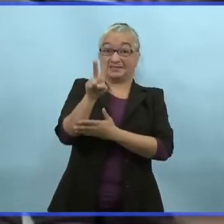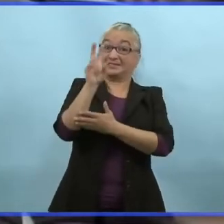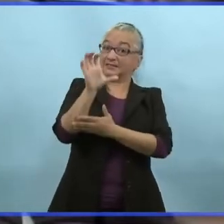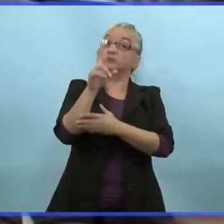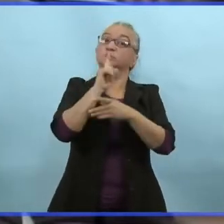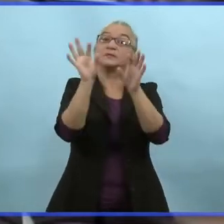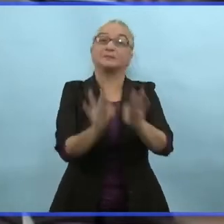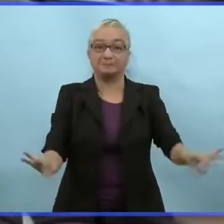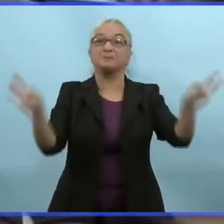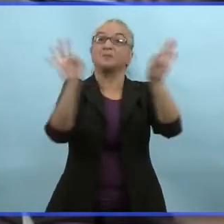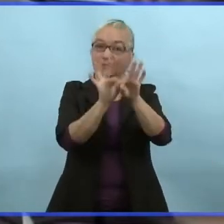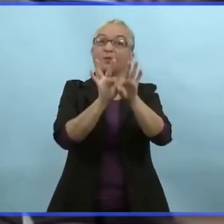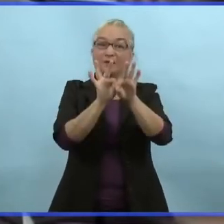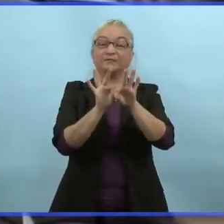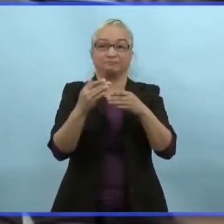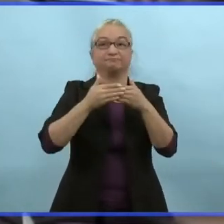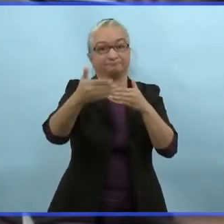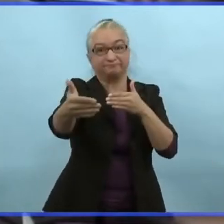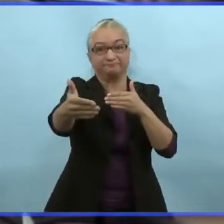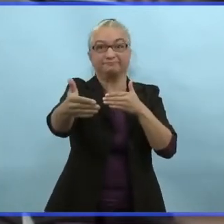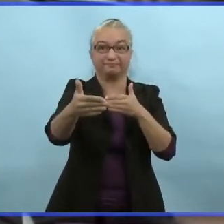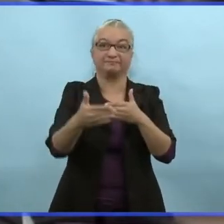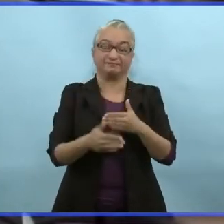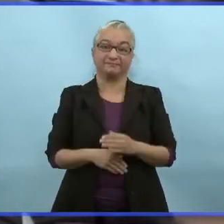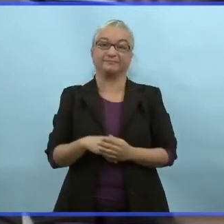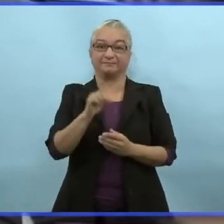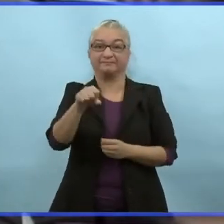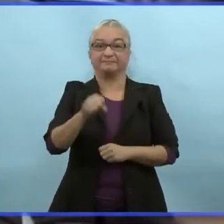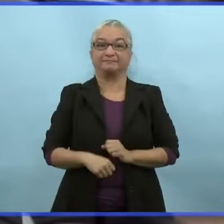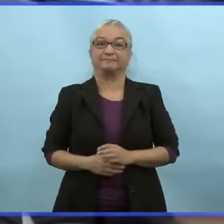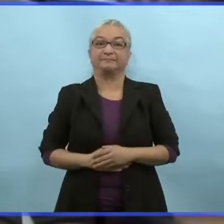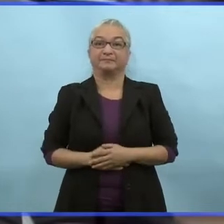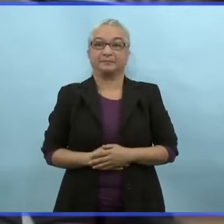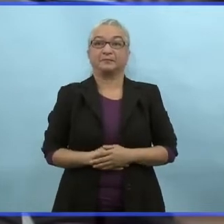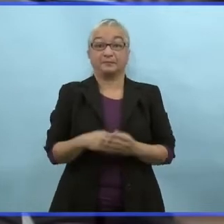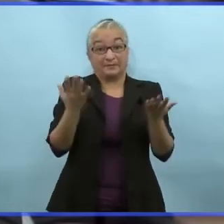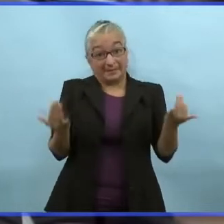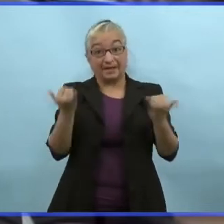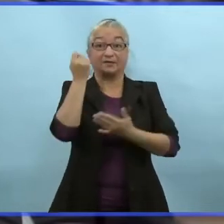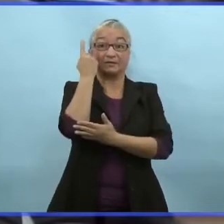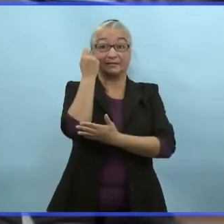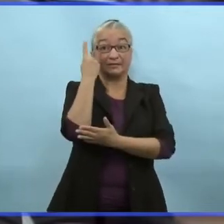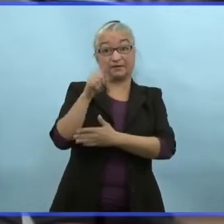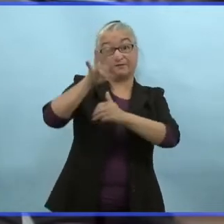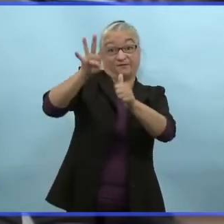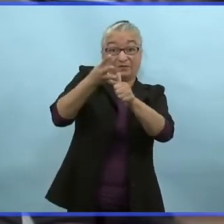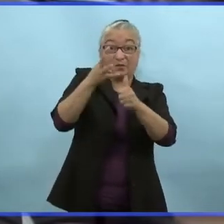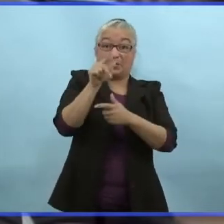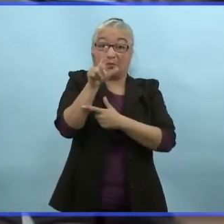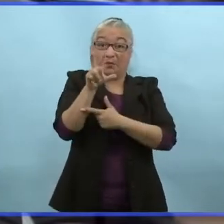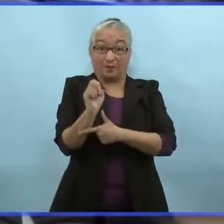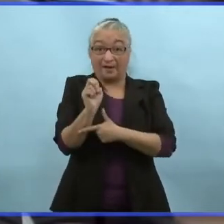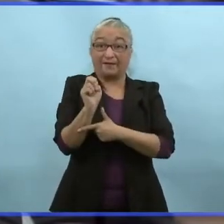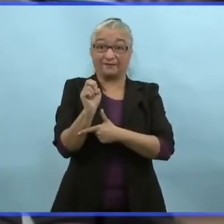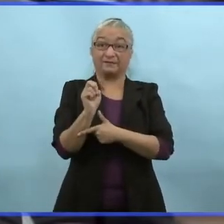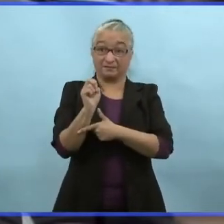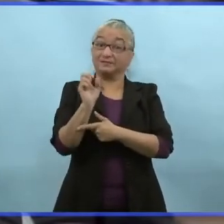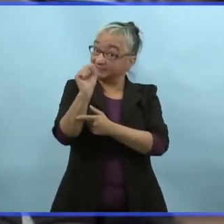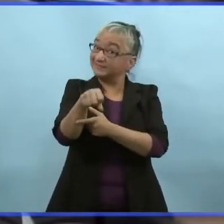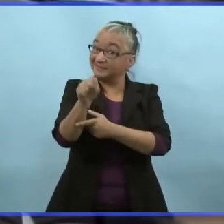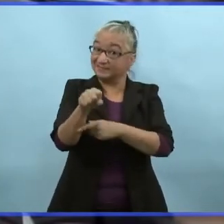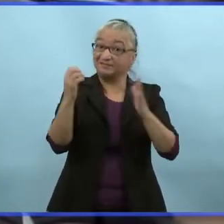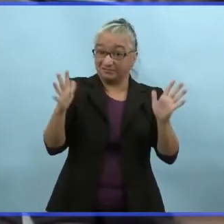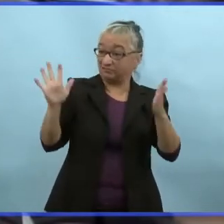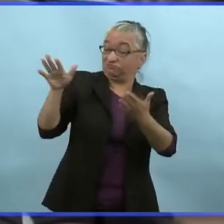Cette carte pancanadienne est une étape importante aussi. Et même si nous sommes encore dans la quatrième